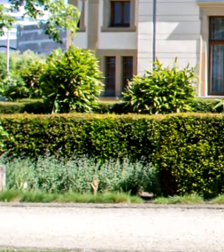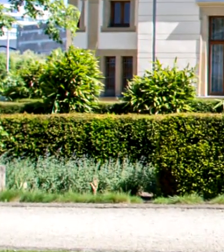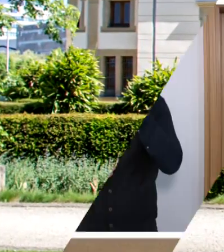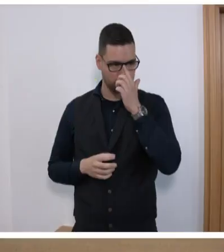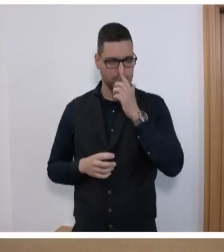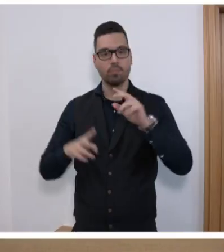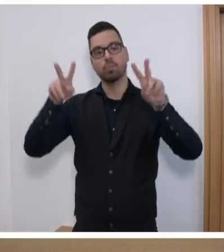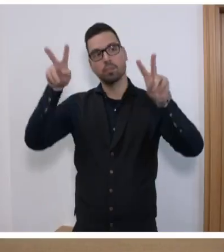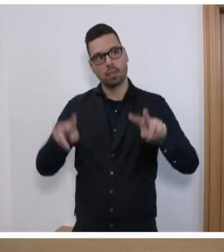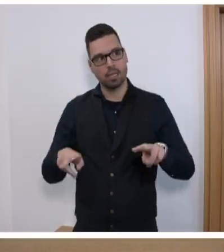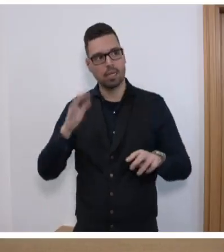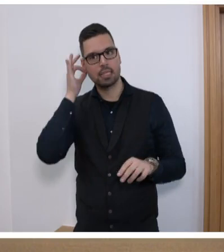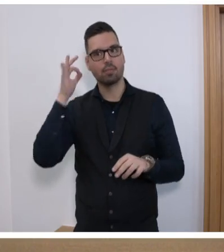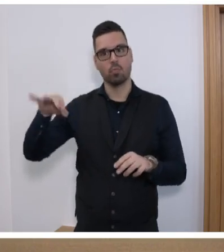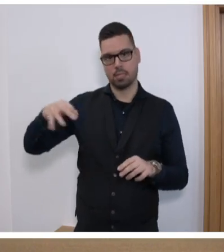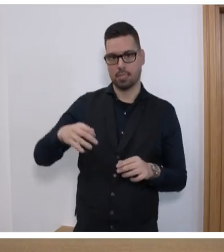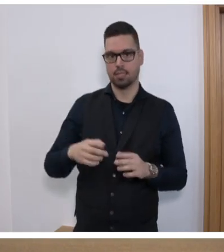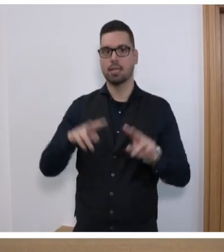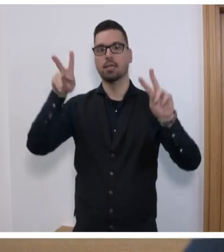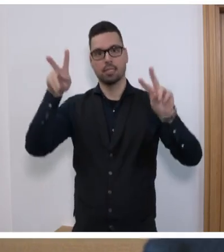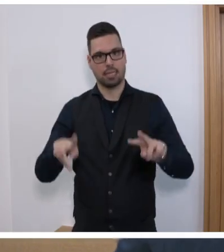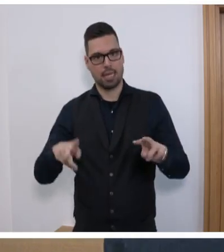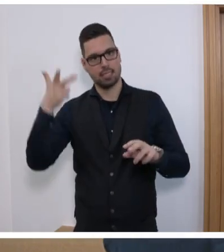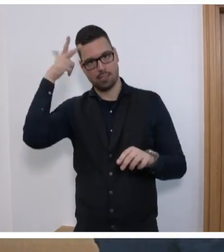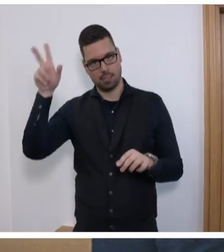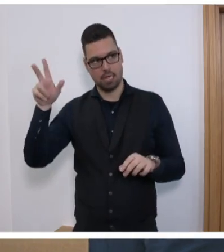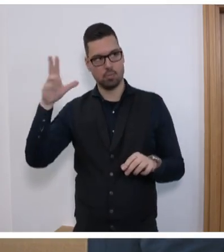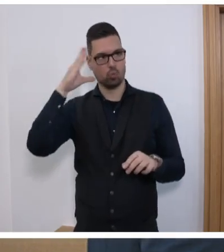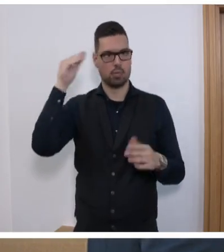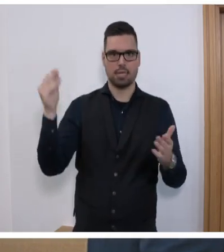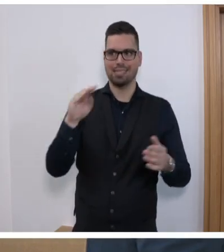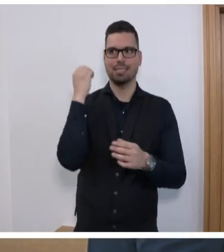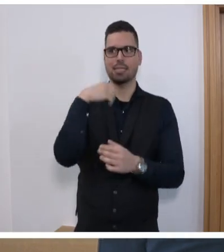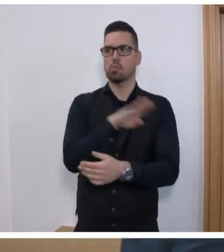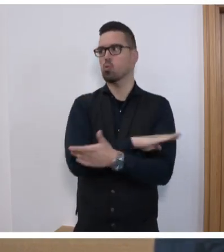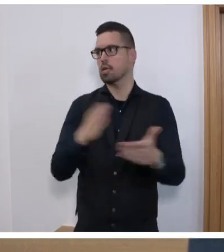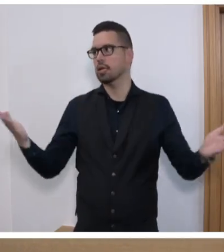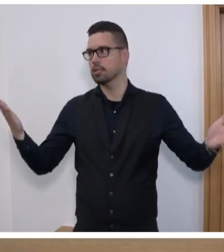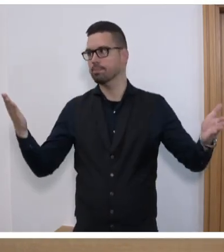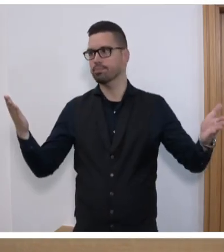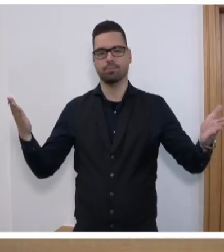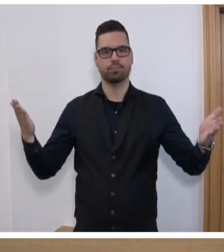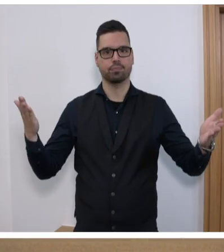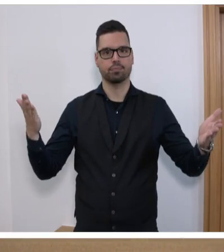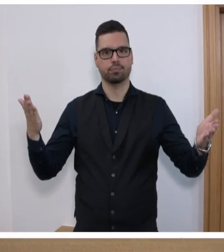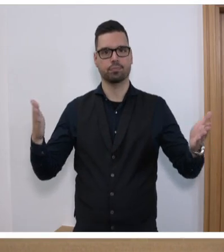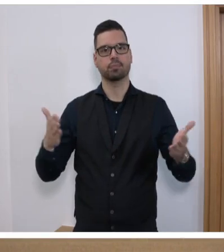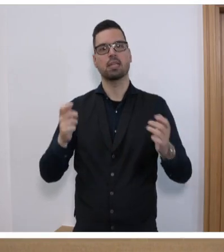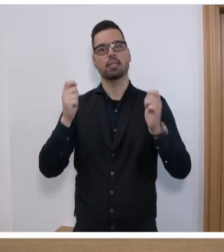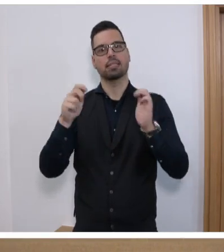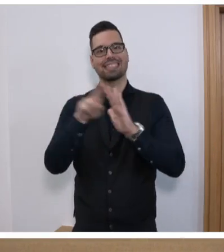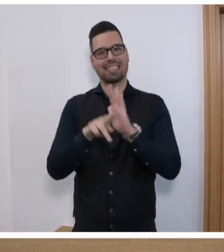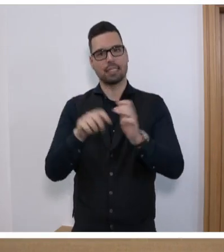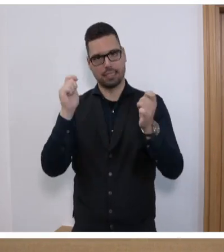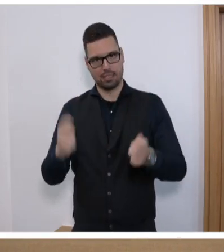Sehr geehrte Frau Präsidentin, meine sehr geehrten Damen und Herren, liebe Kolleginnen und Kollegen. Der Gesetzentwurf der Regierung des